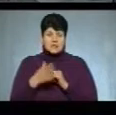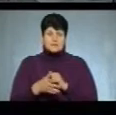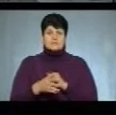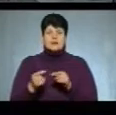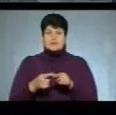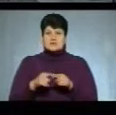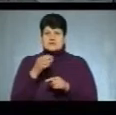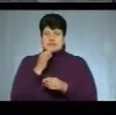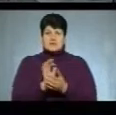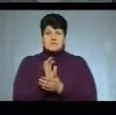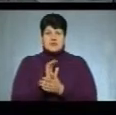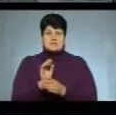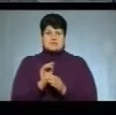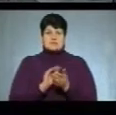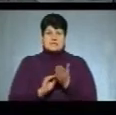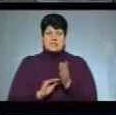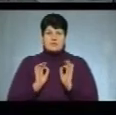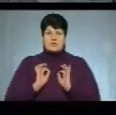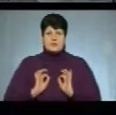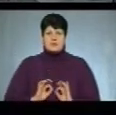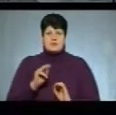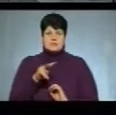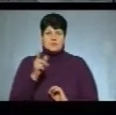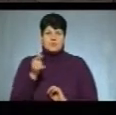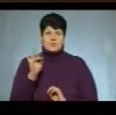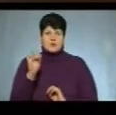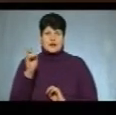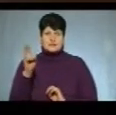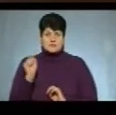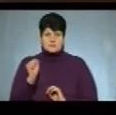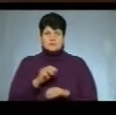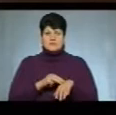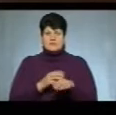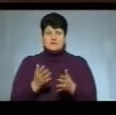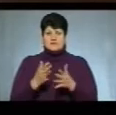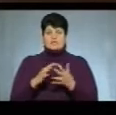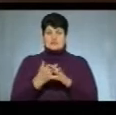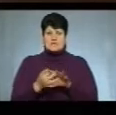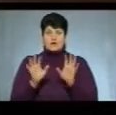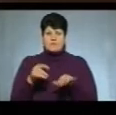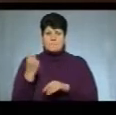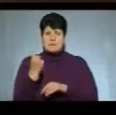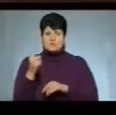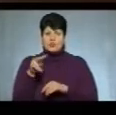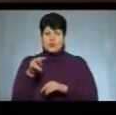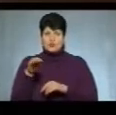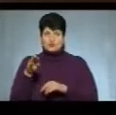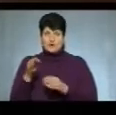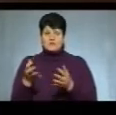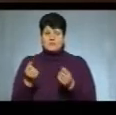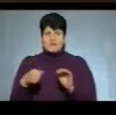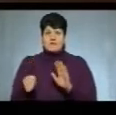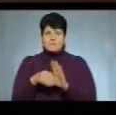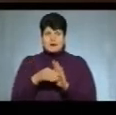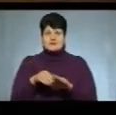повідомила прес-секретар прокурора області Леся Гурецька. Правоохоронці встановили, що сільський голова 1 лютого брав хабар за